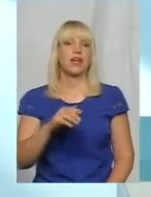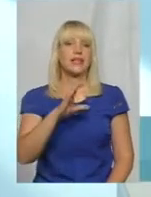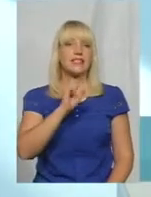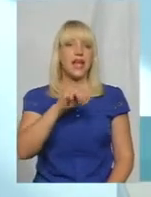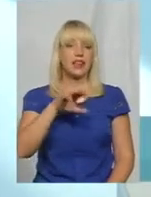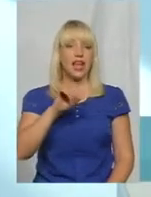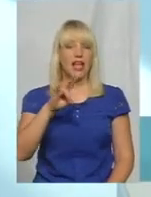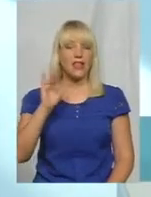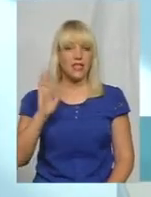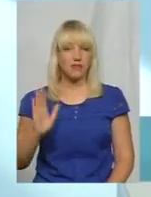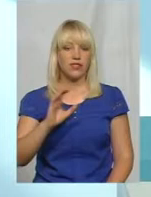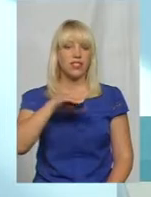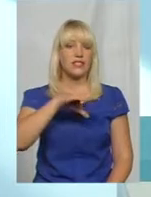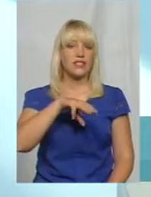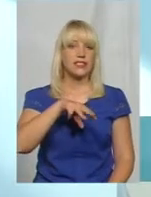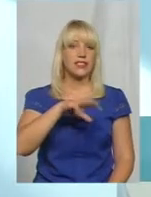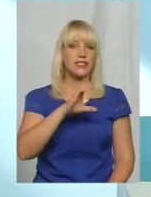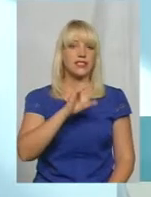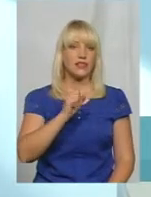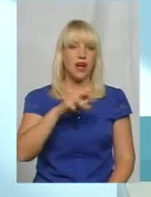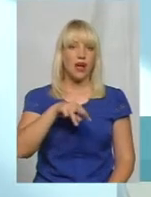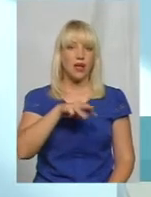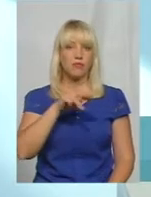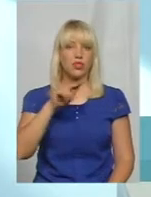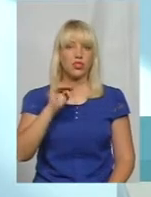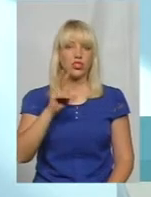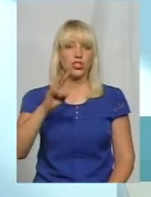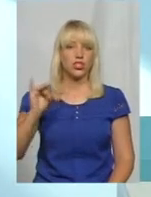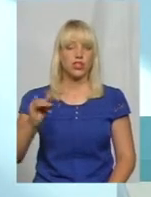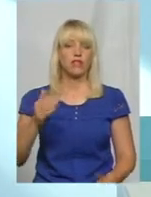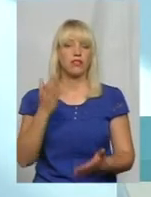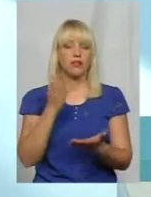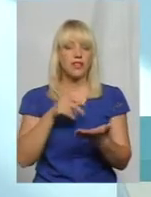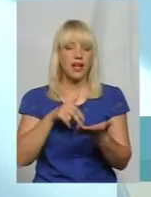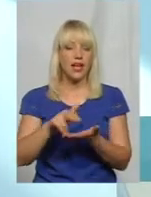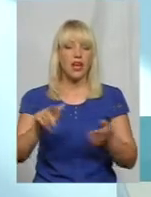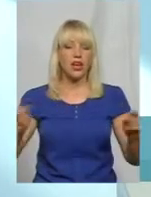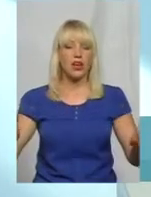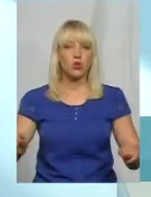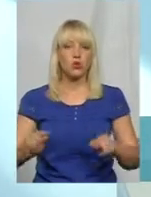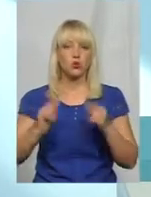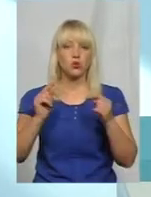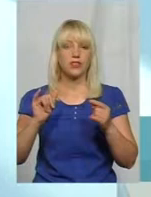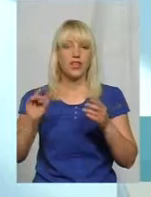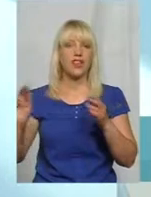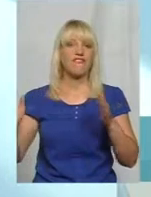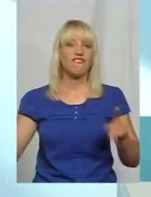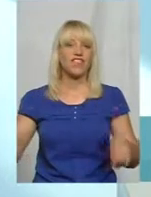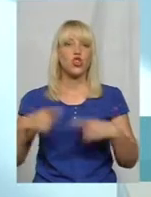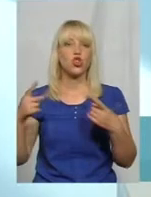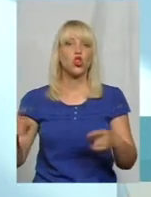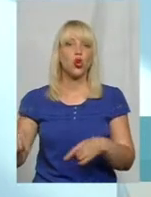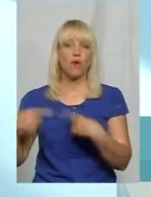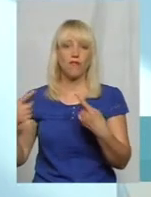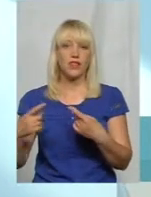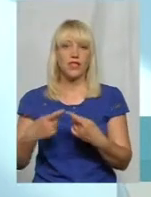Самчиках. Тобто, іде реконструкція, іде відновлення багатьох пам'яток історії та